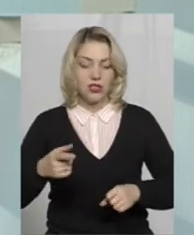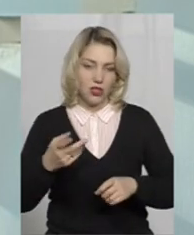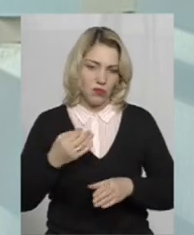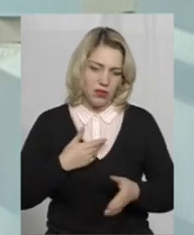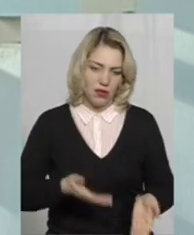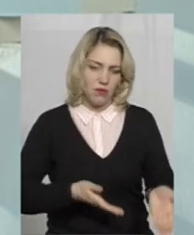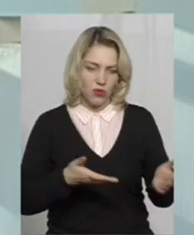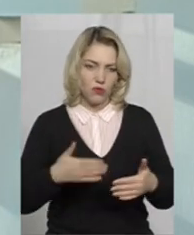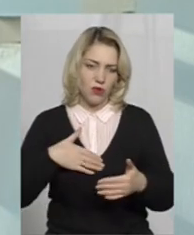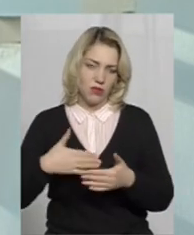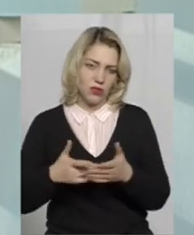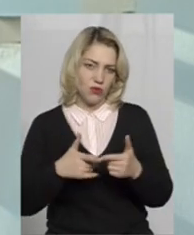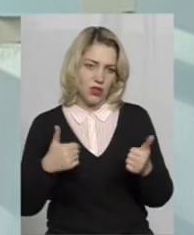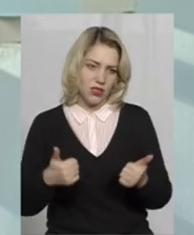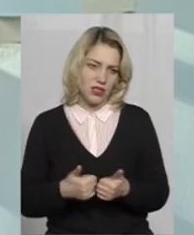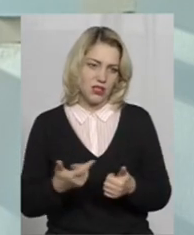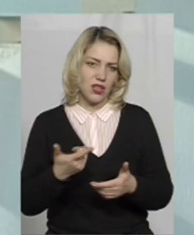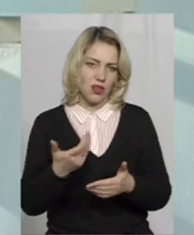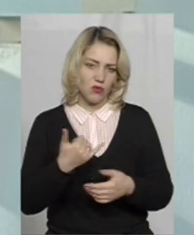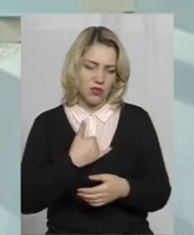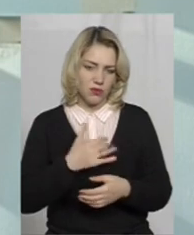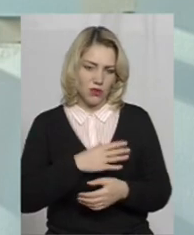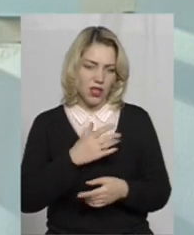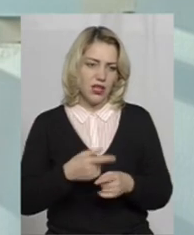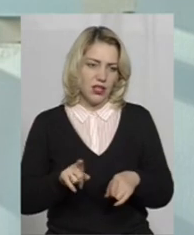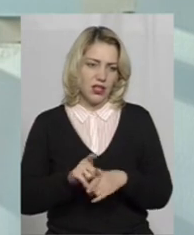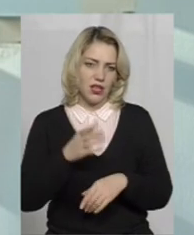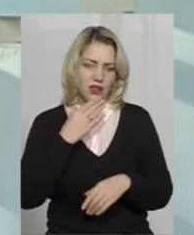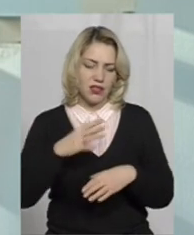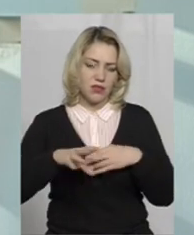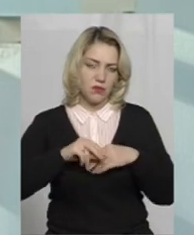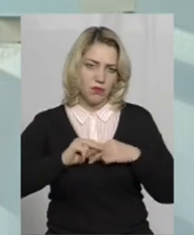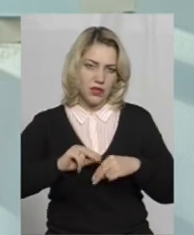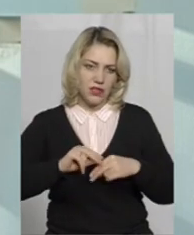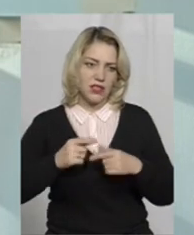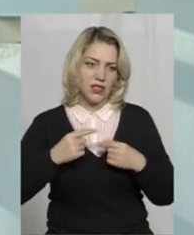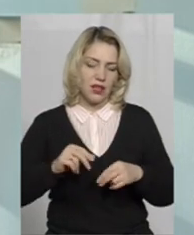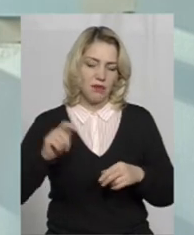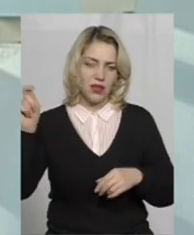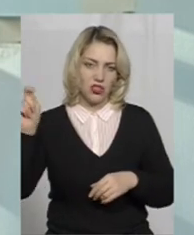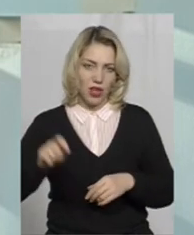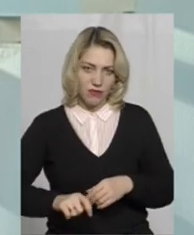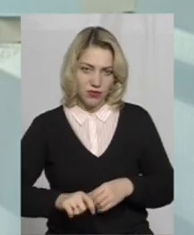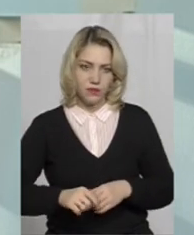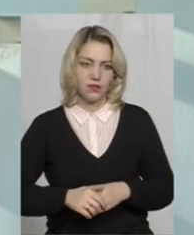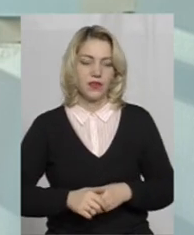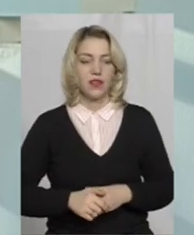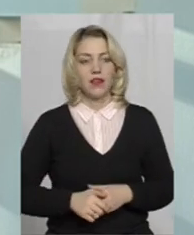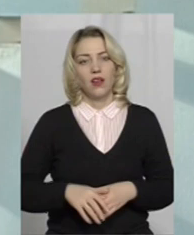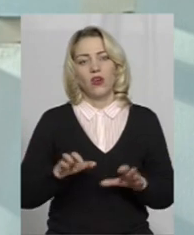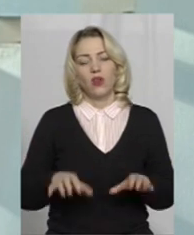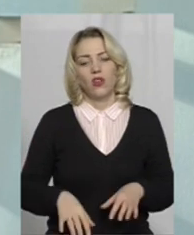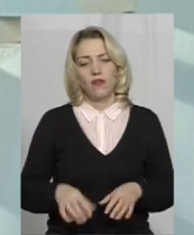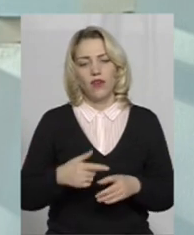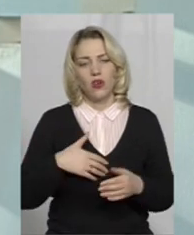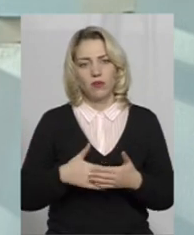запрошуємо громадську організацію. От у нас була така гарна співпраця, де приїжджав голова громадської